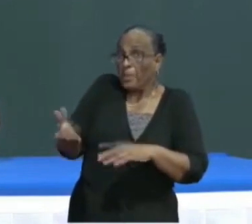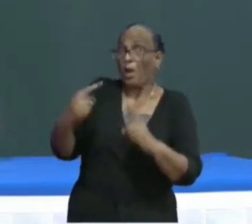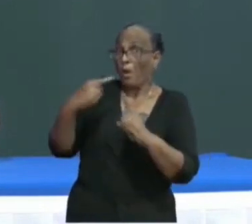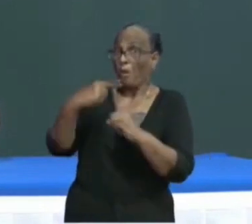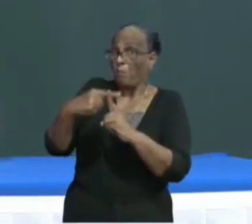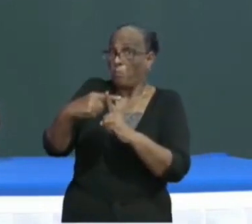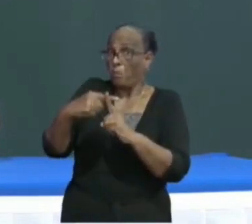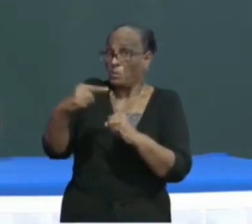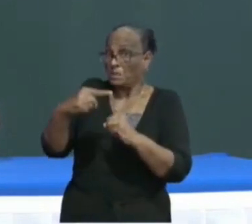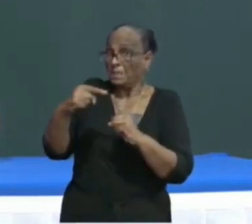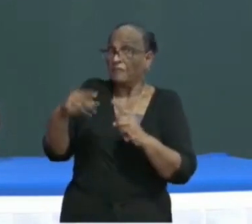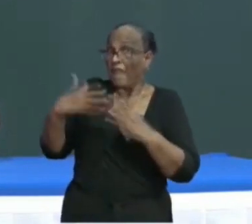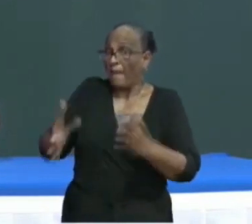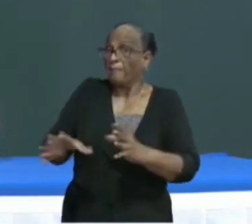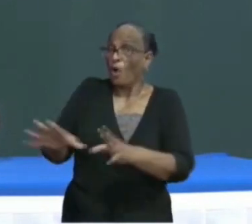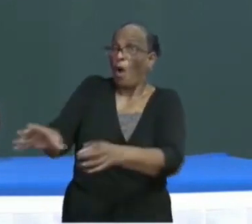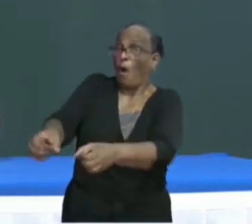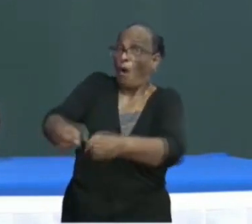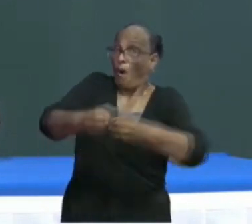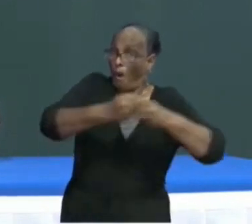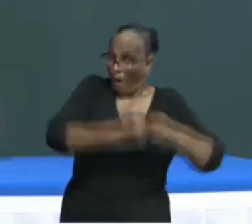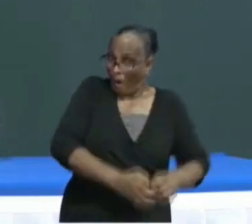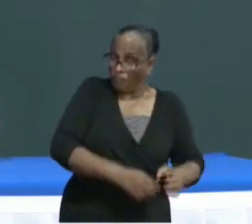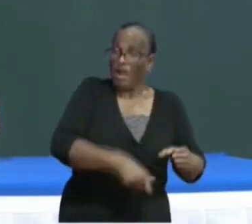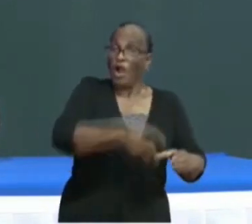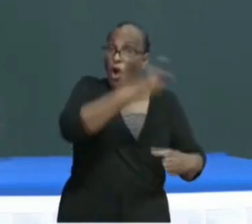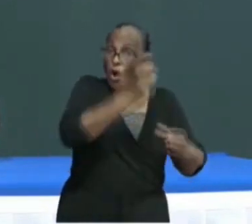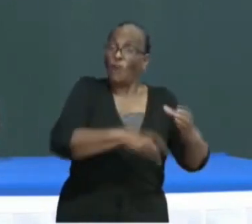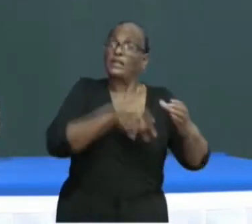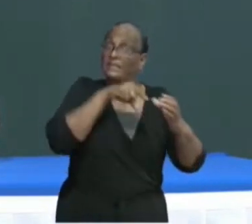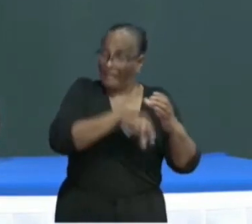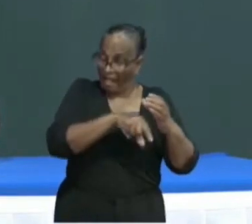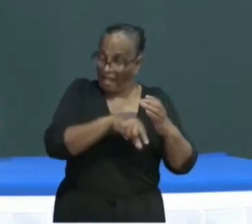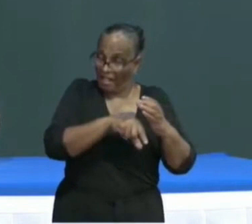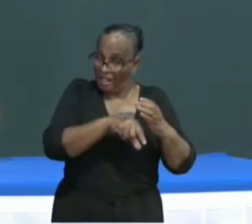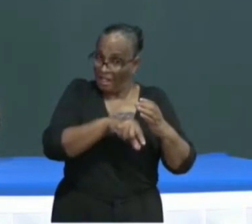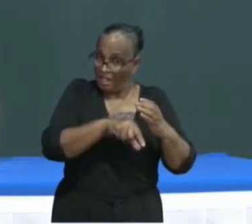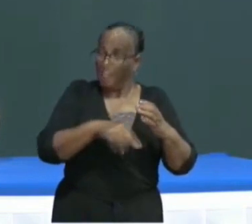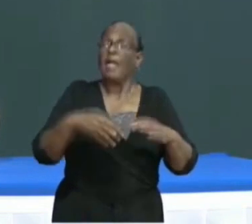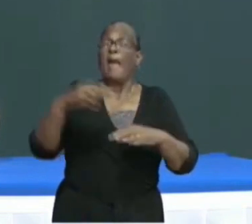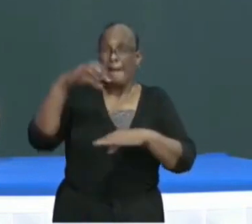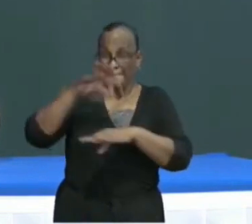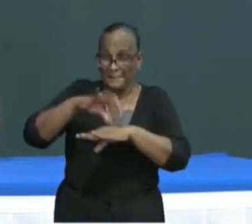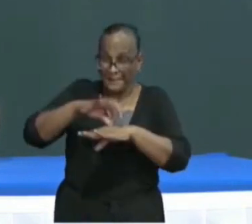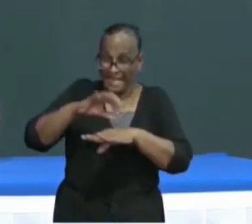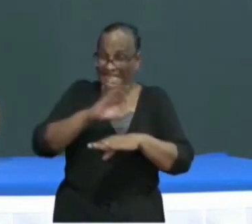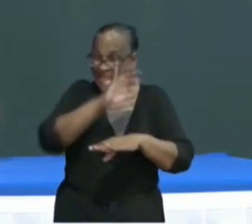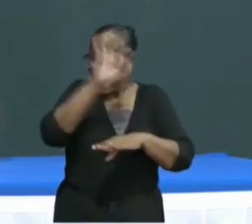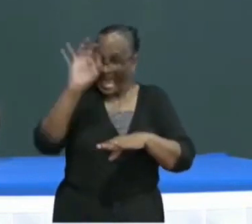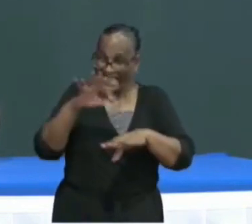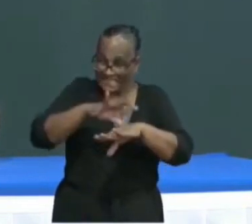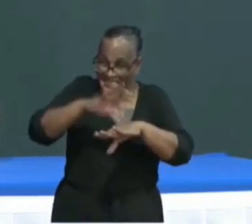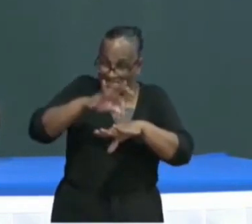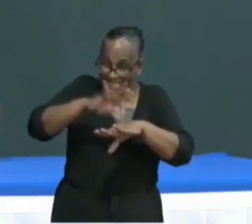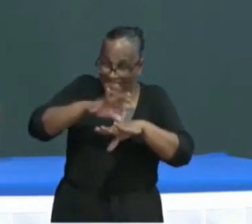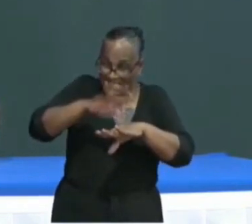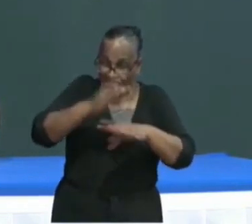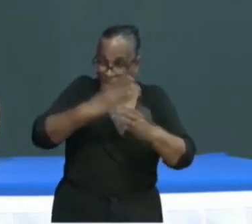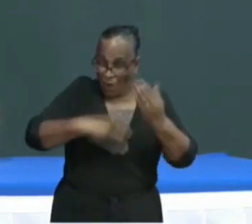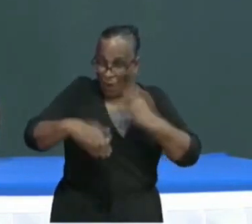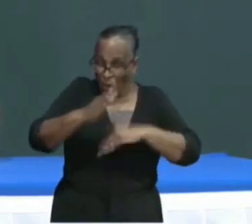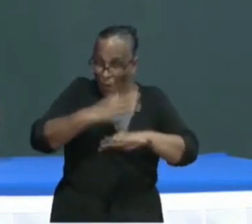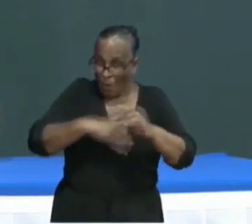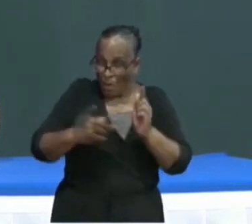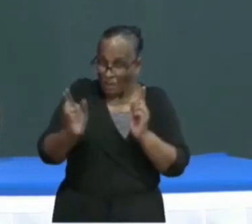opgevangen in een van de hotels daar. En de mensen die zieker worden, die zullen heel binnenkort